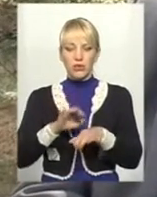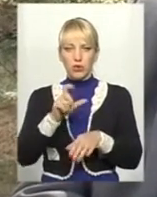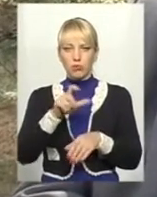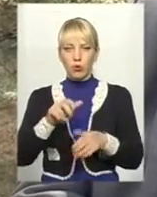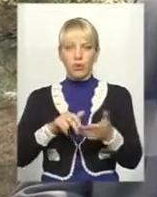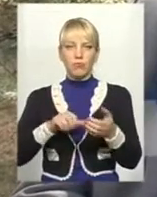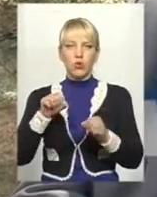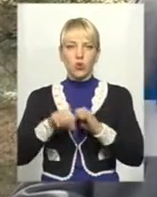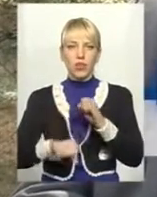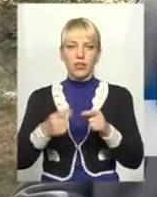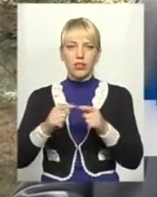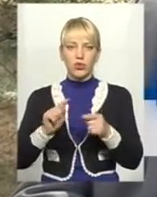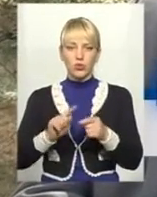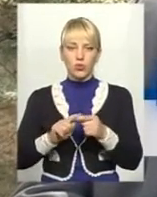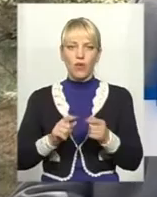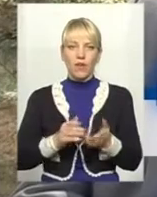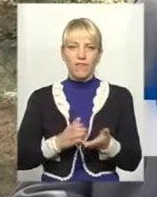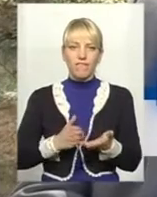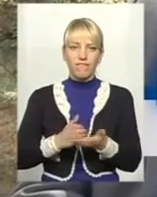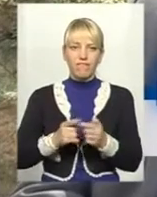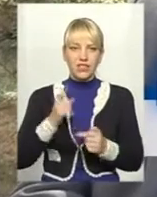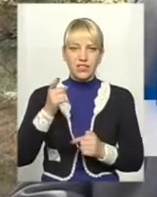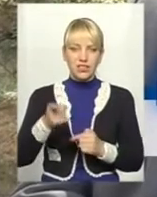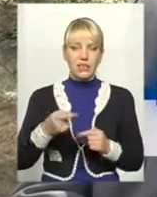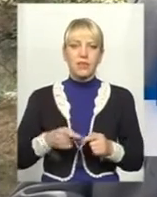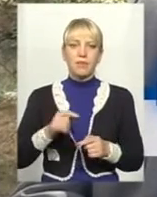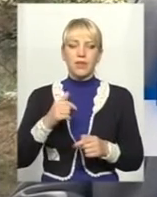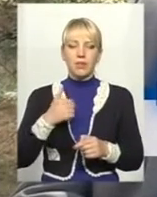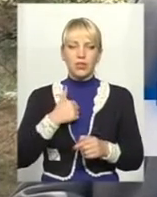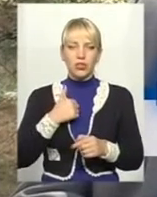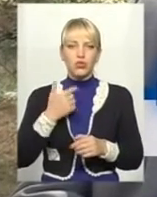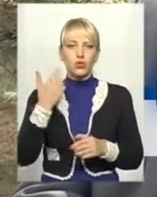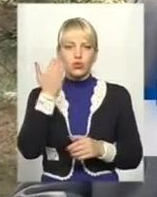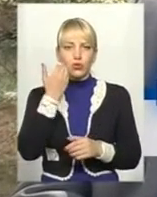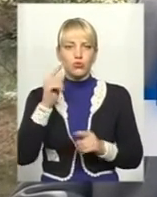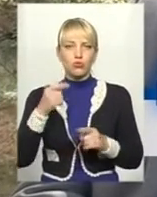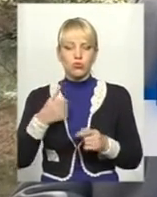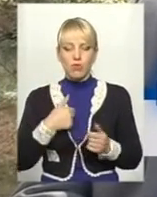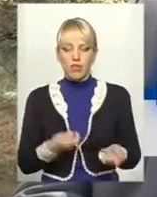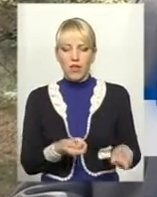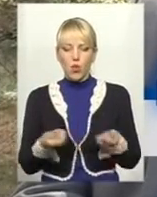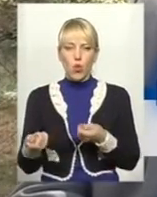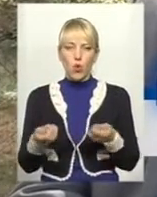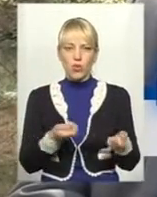чому мене носять? Так мені соромно і плаче від цього.